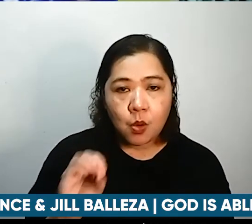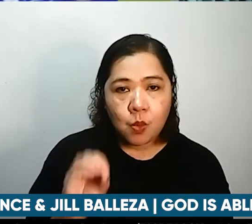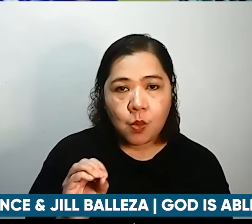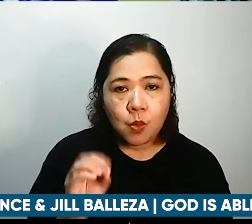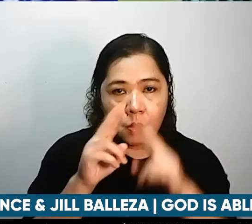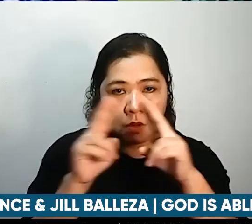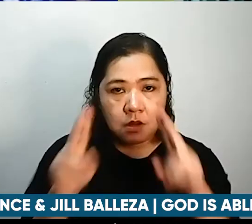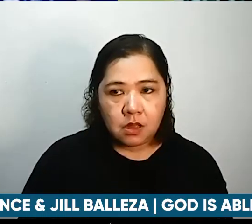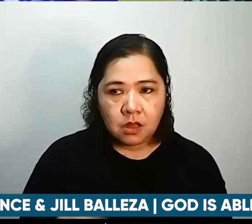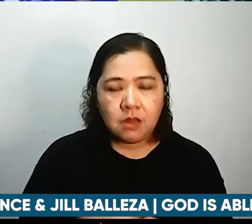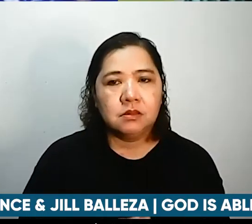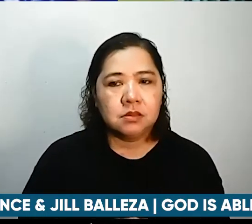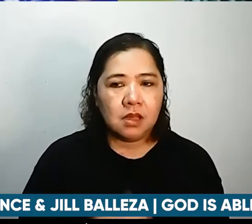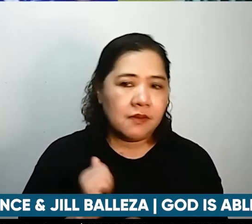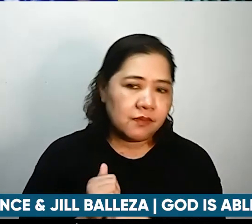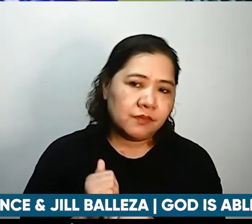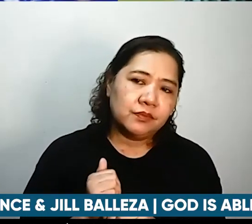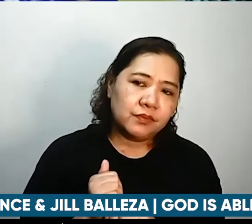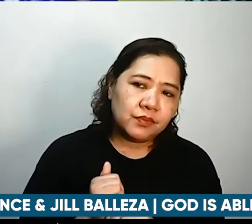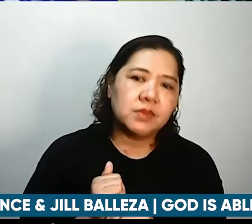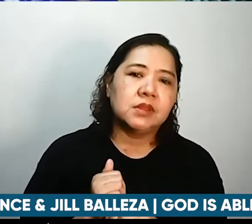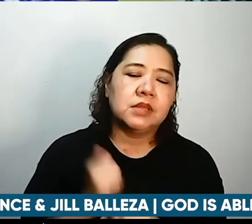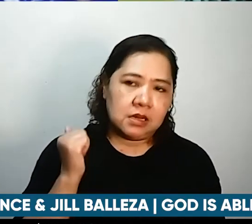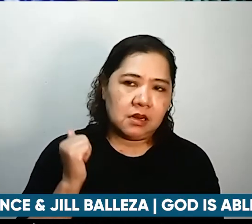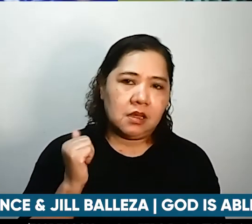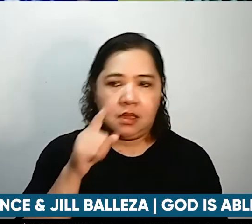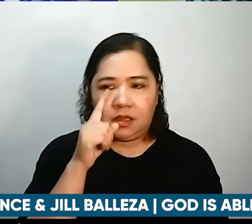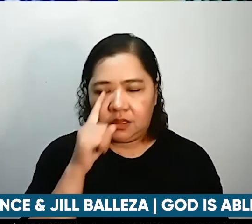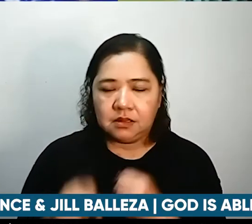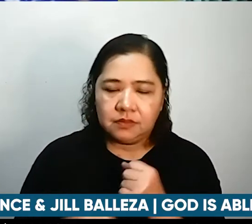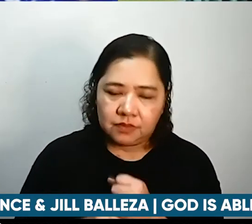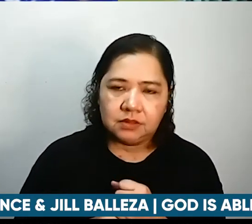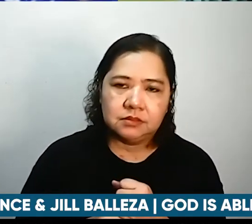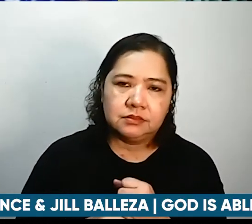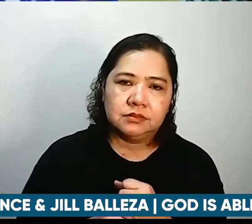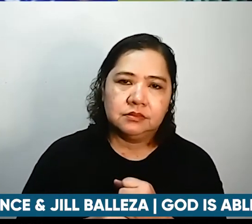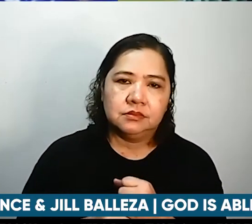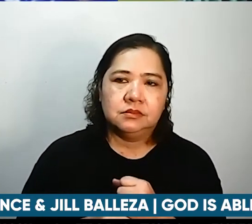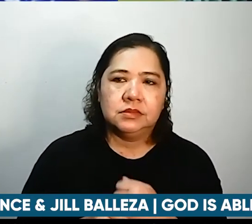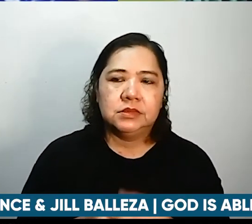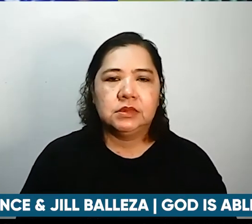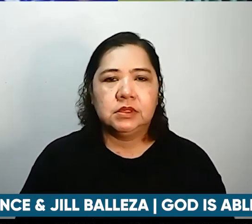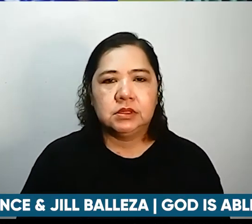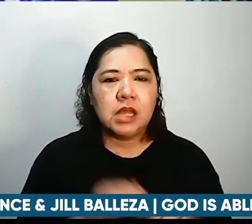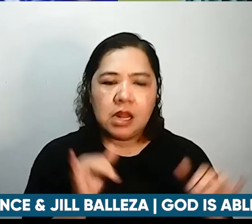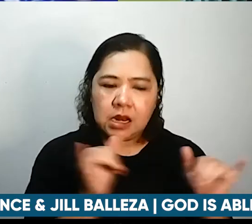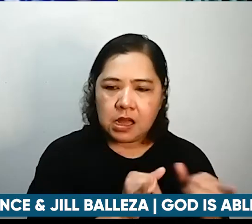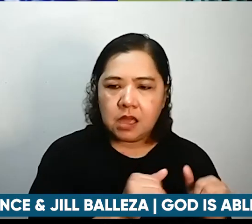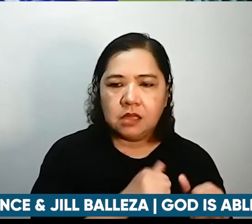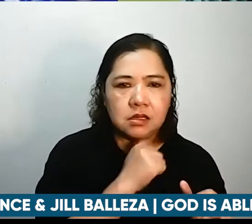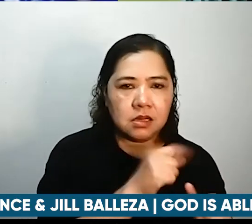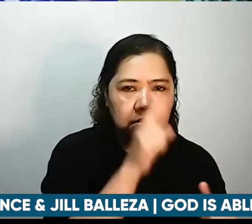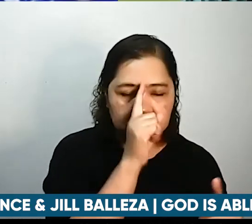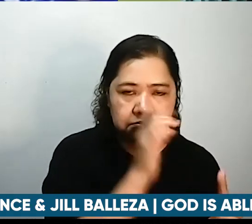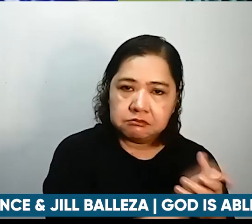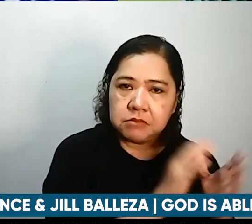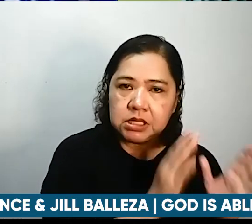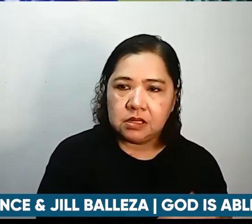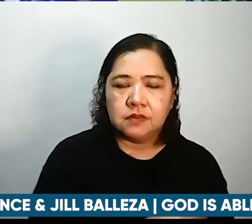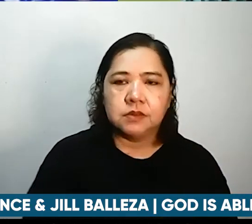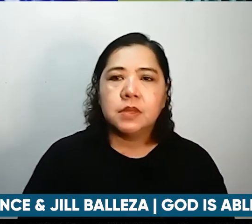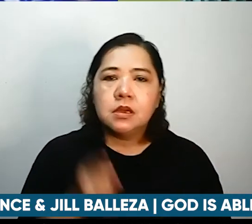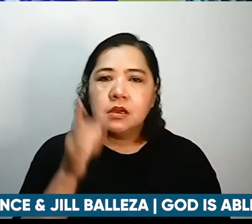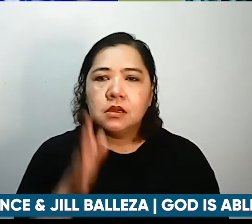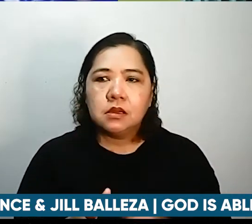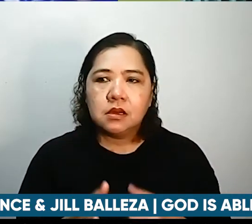denied the faith and is worse than an unbeliever gusto ni God na bigyan natin ng importance ang attitude natin sa ating mga